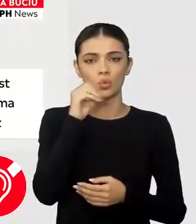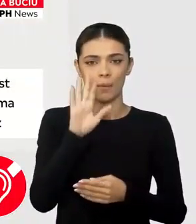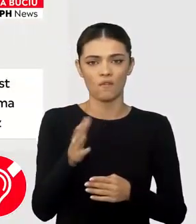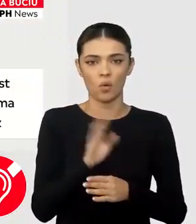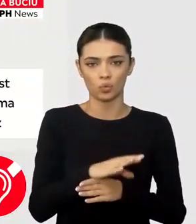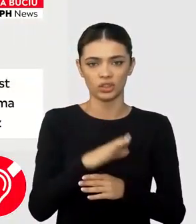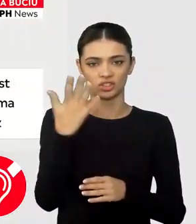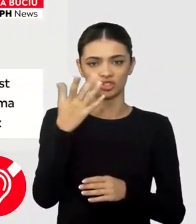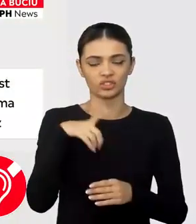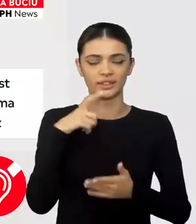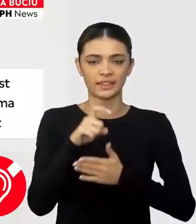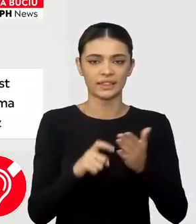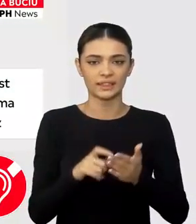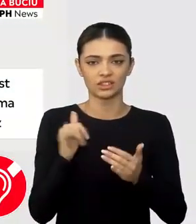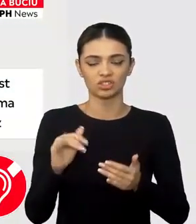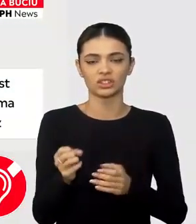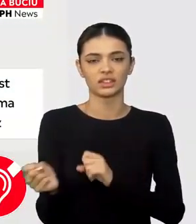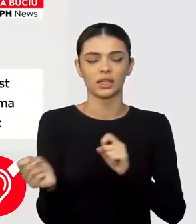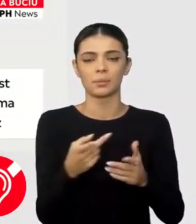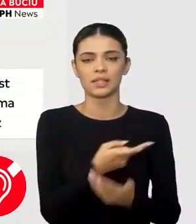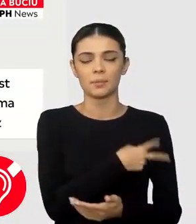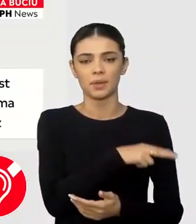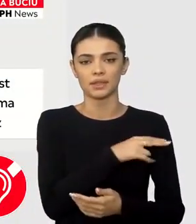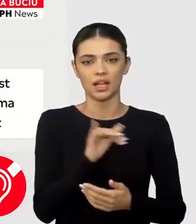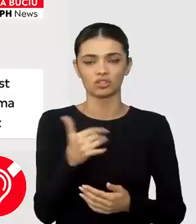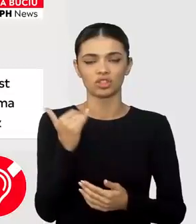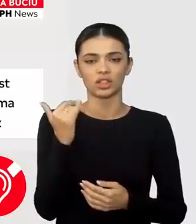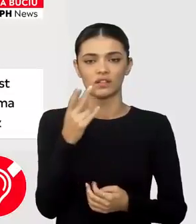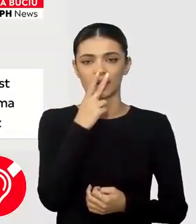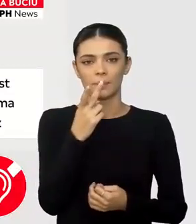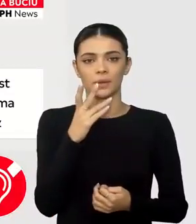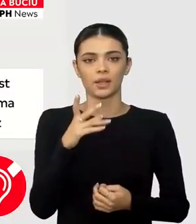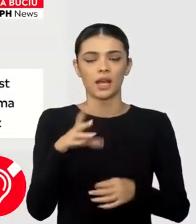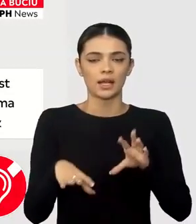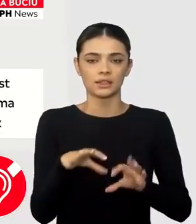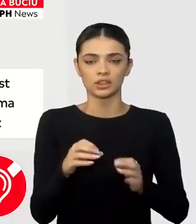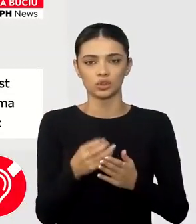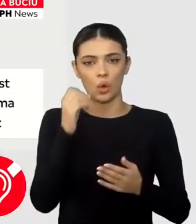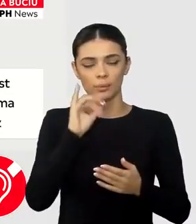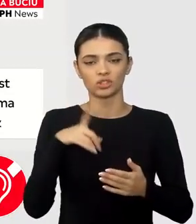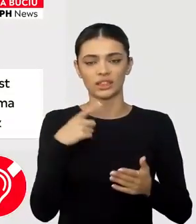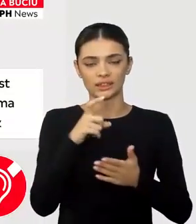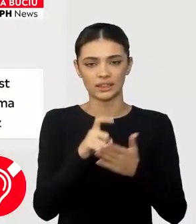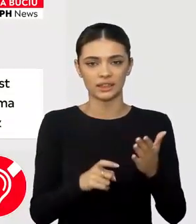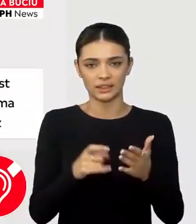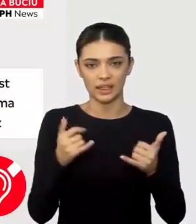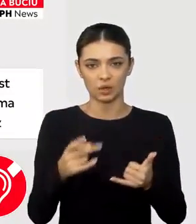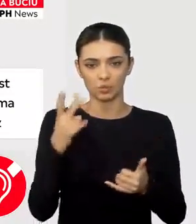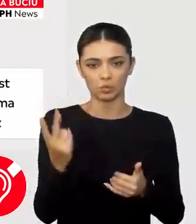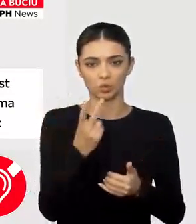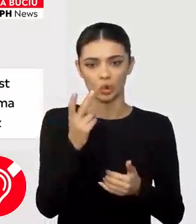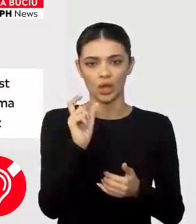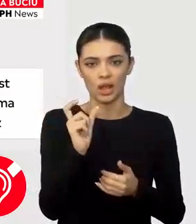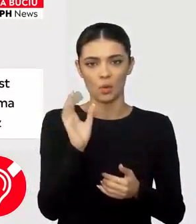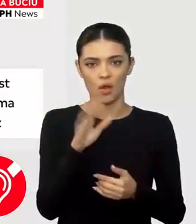murit, cinci au fost răniți grab, iar dintre cei răniți, doi